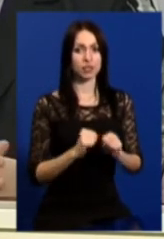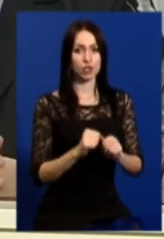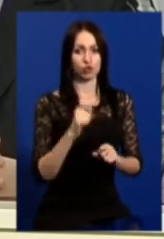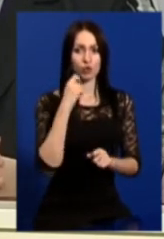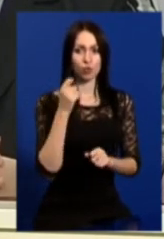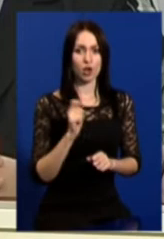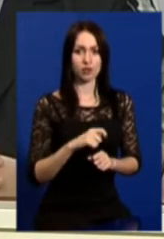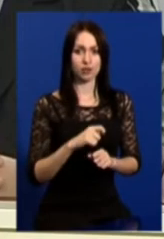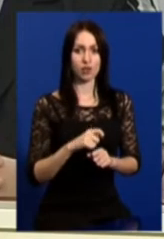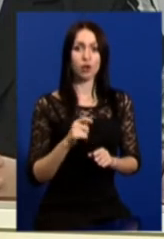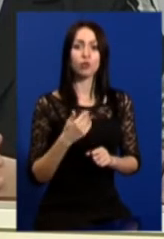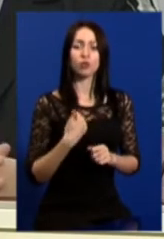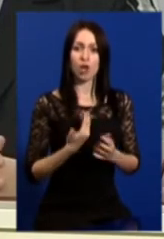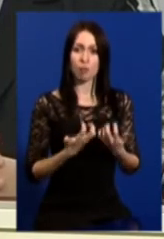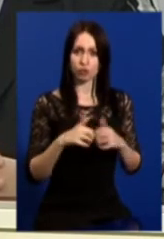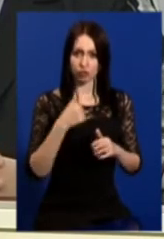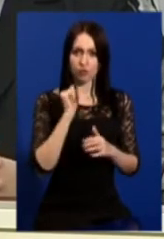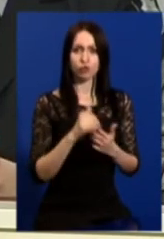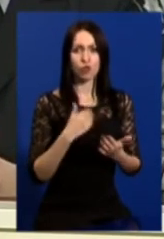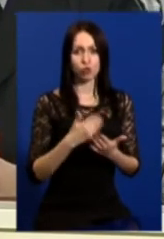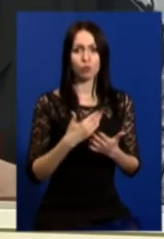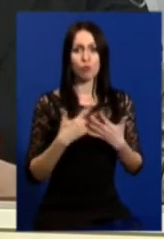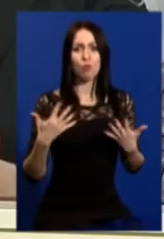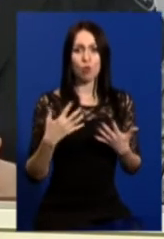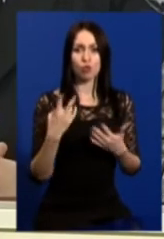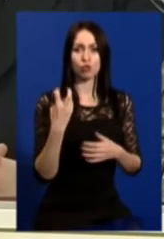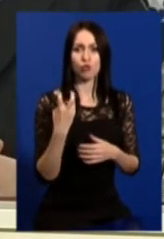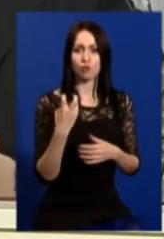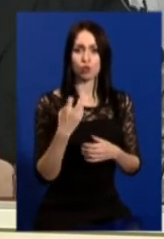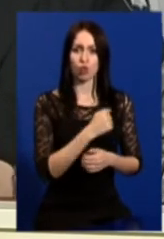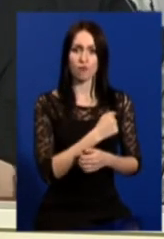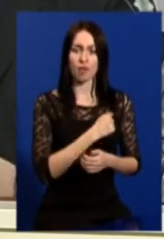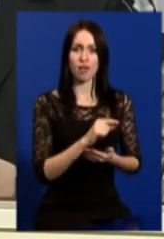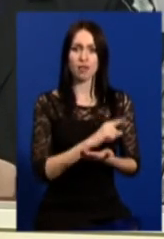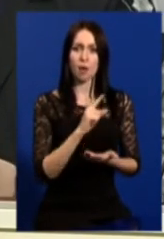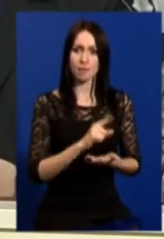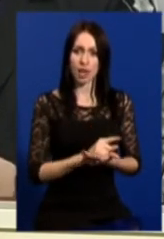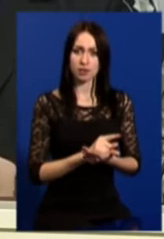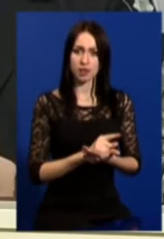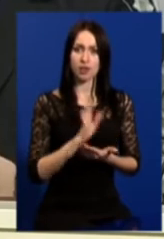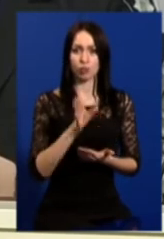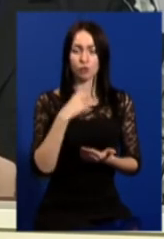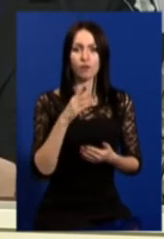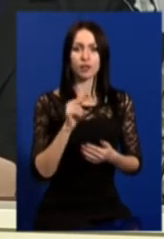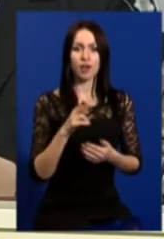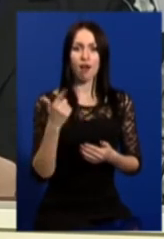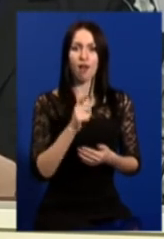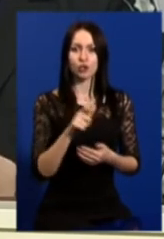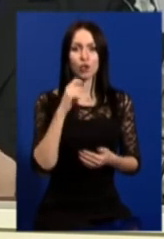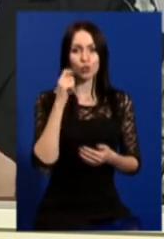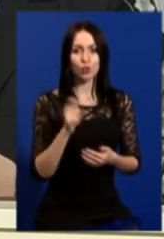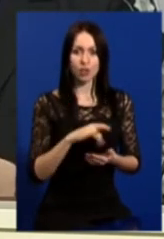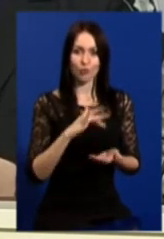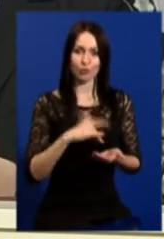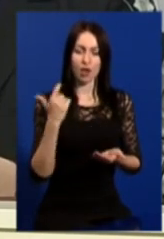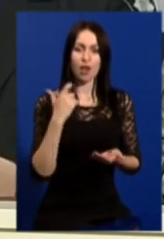України. Я порахував вчора приблизно більше 200 військовозобов'язаних, будемо говорити так, громадян України, міста